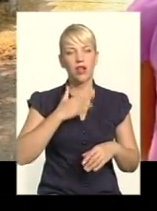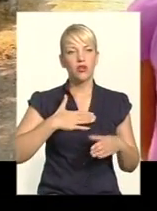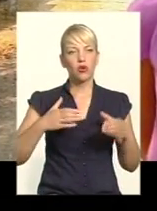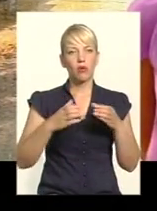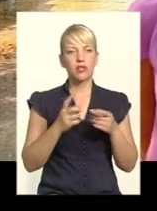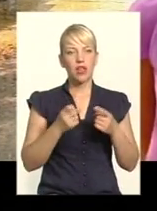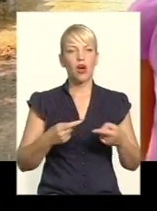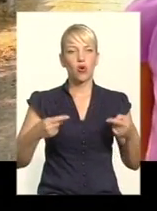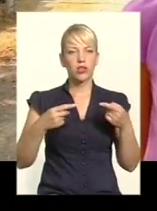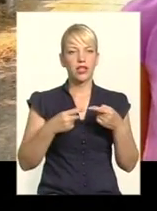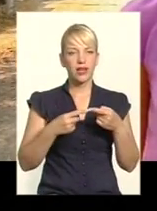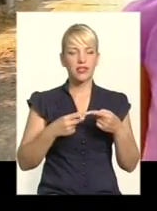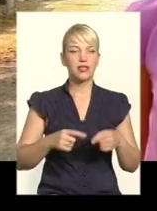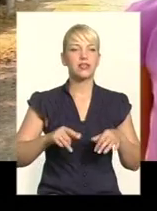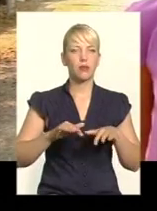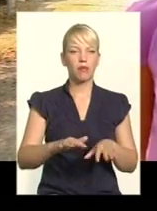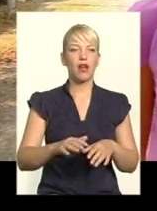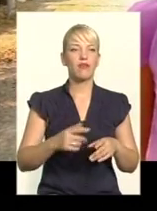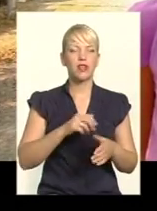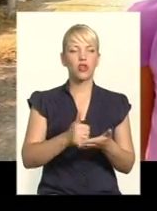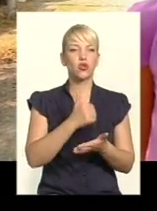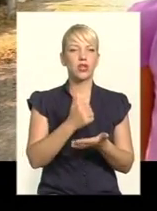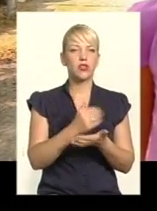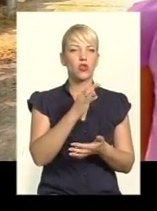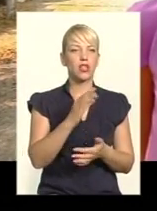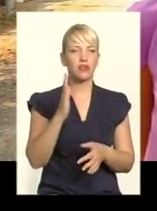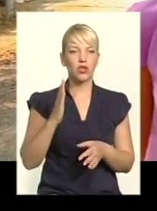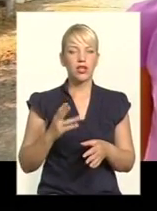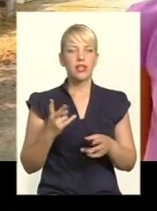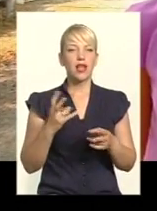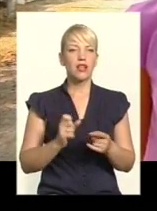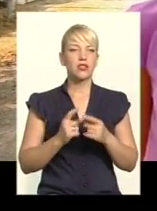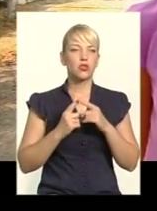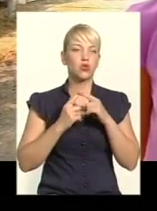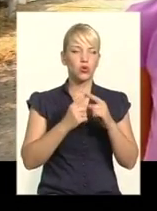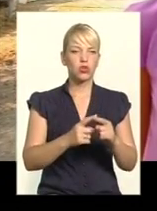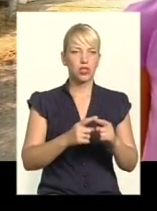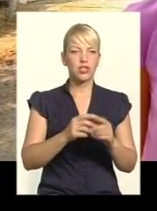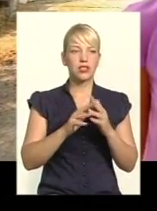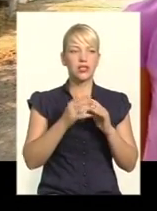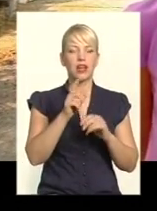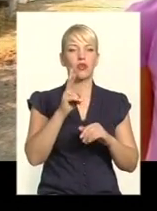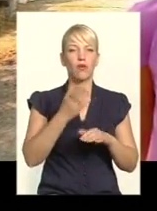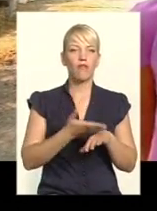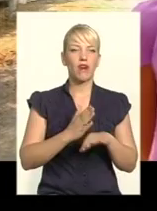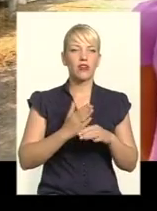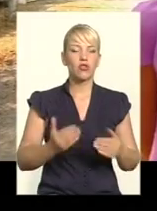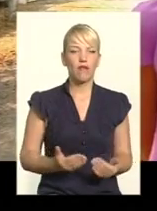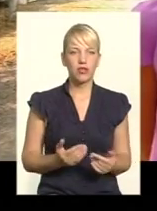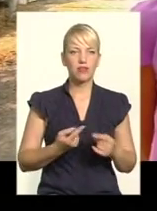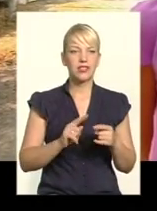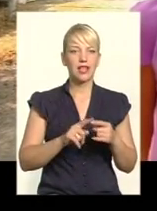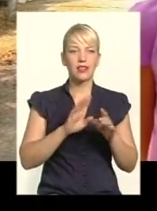з лідером, з Олександром Володимировичем, завжди йде на зустріч селянам, яким дуже важко вижити в цей непростий час, дуже